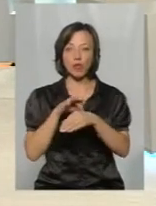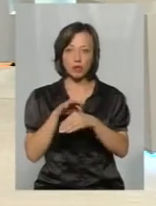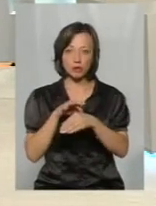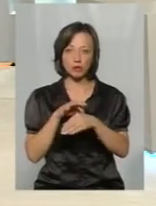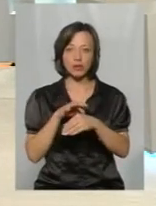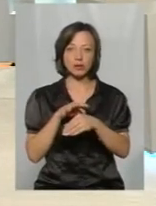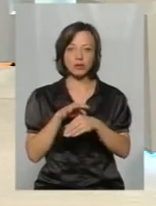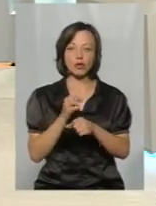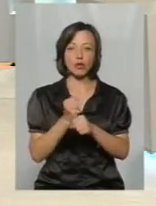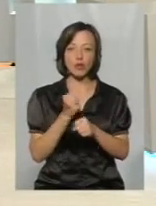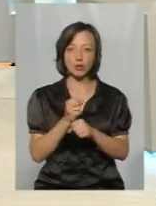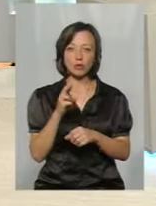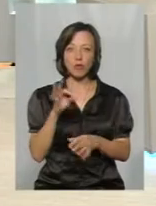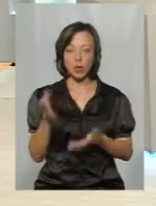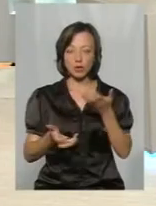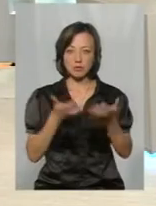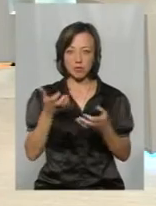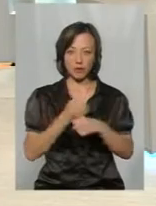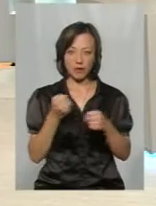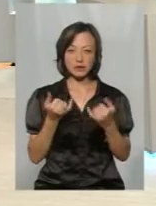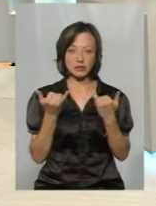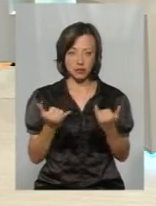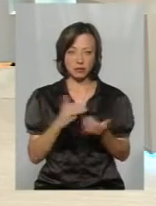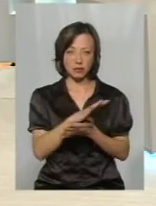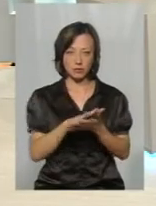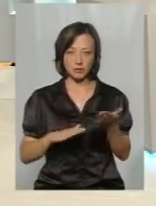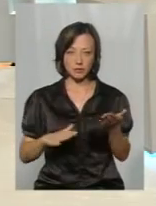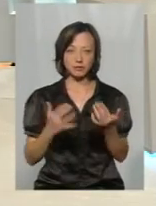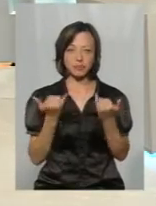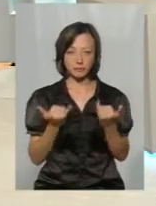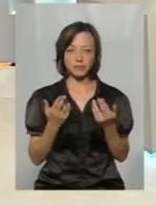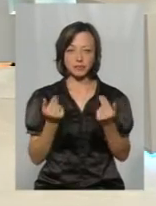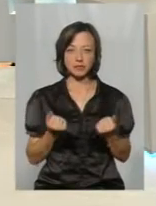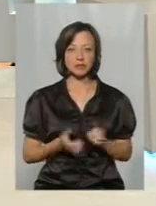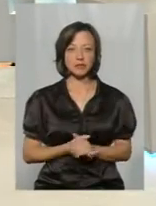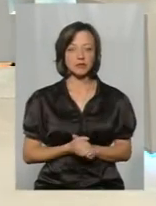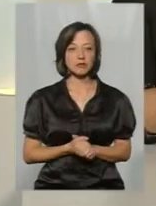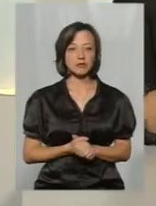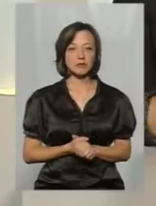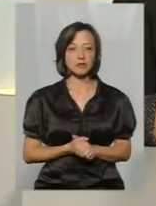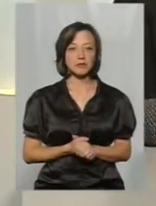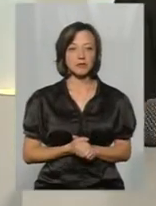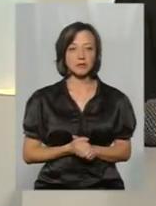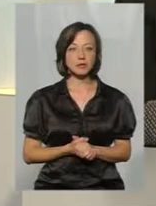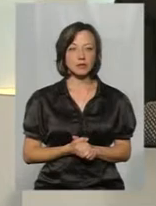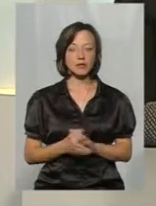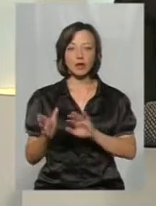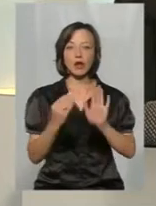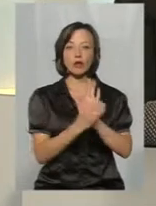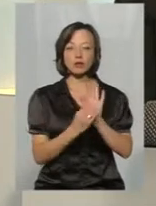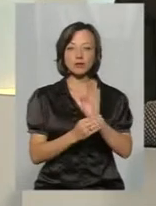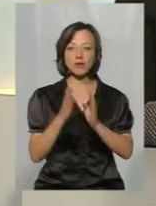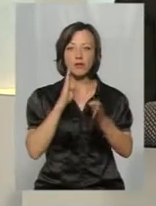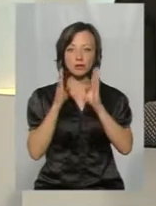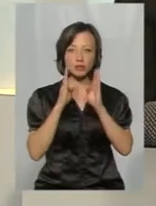роботи по розмінуванні. І зараз вони також проводяться? Так. Також у нас дописувач є у